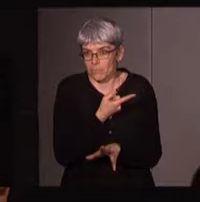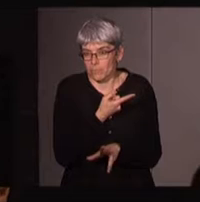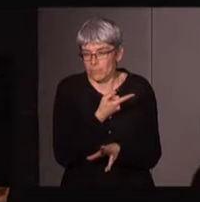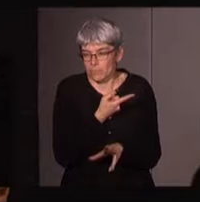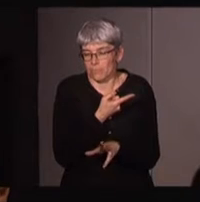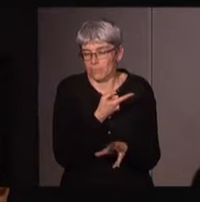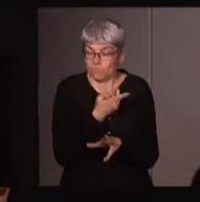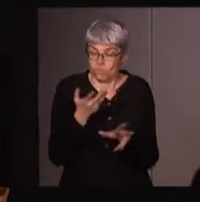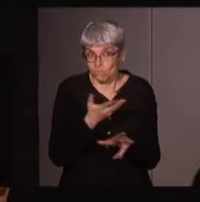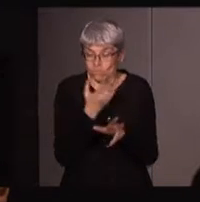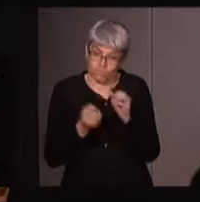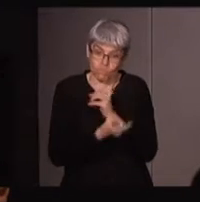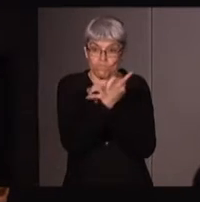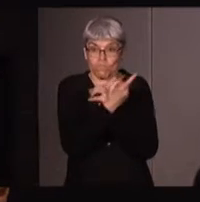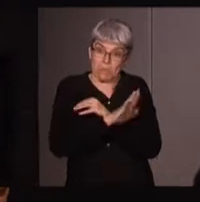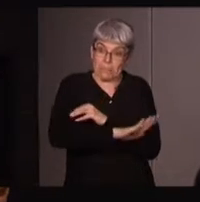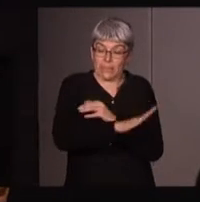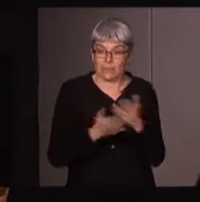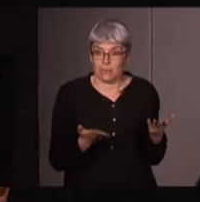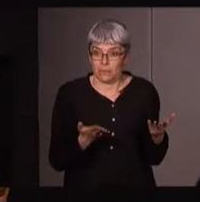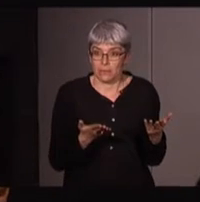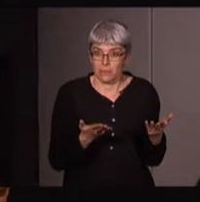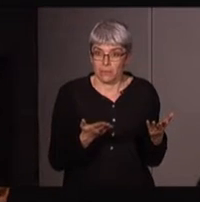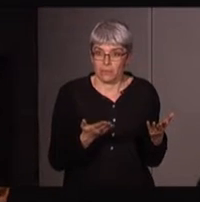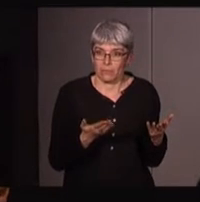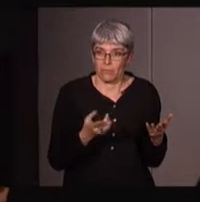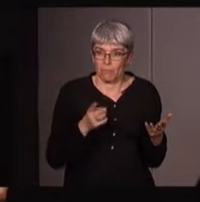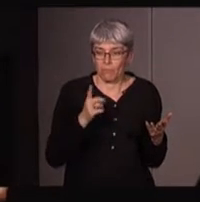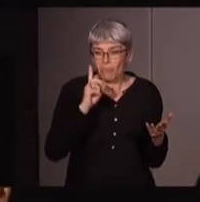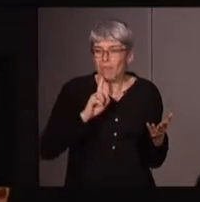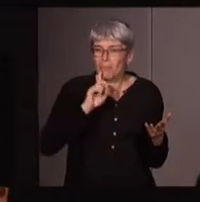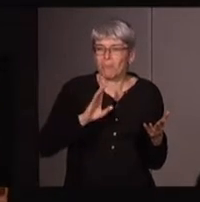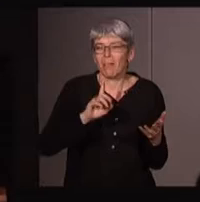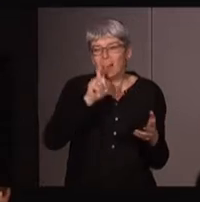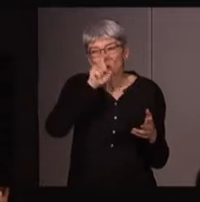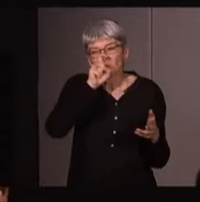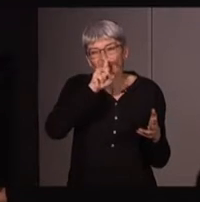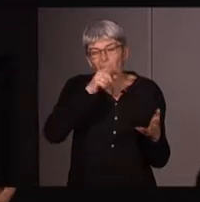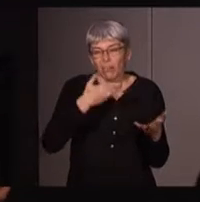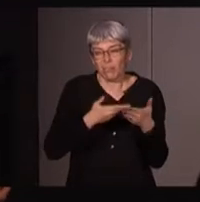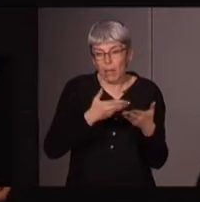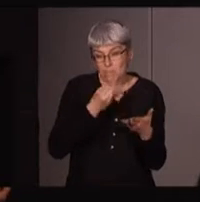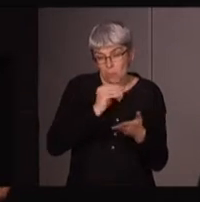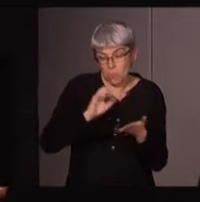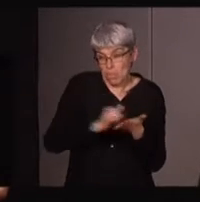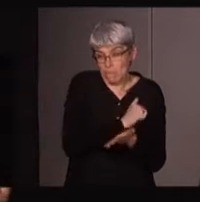se singulariserait ou se particulariserait par l'éradication de ces femmes qu'on a appelées sorcières. Alors,